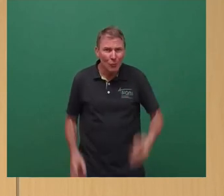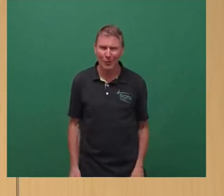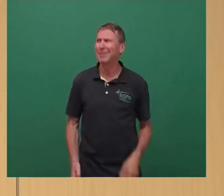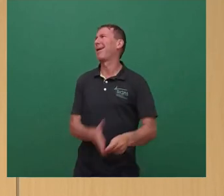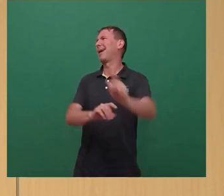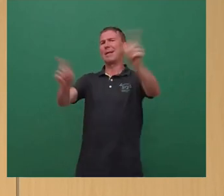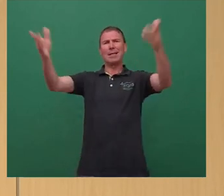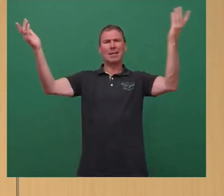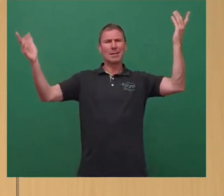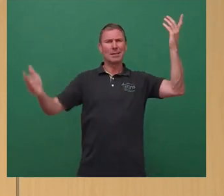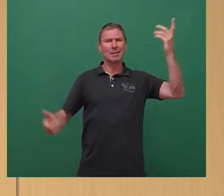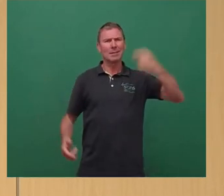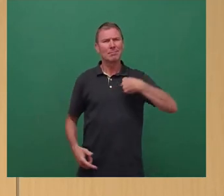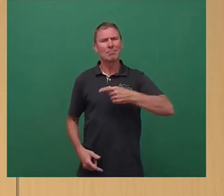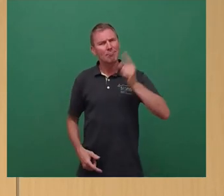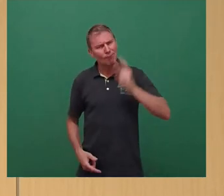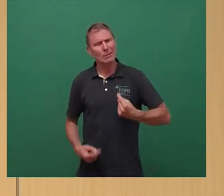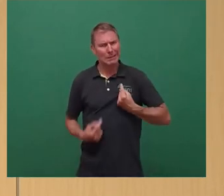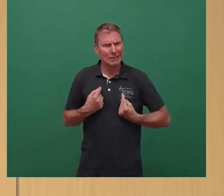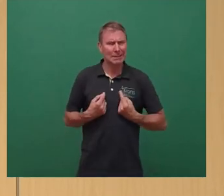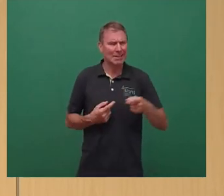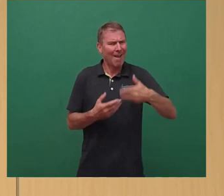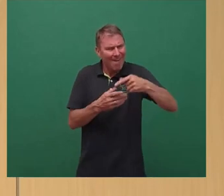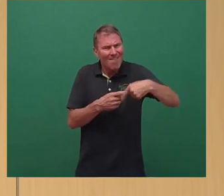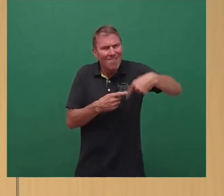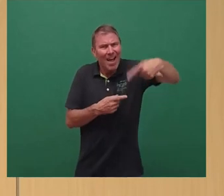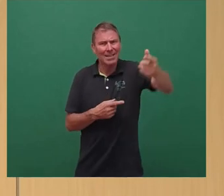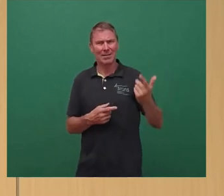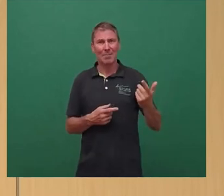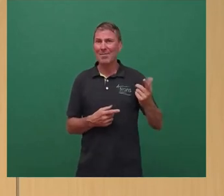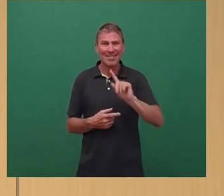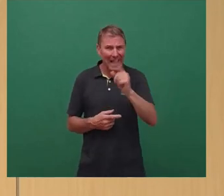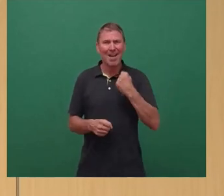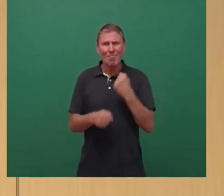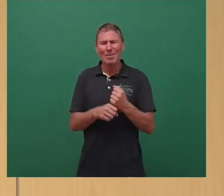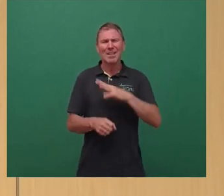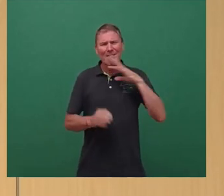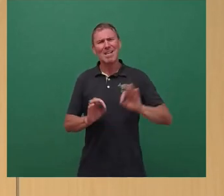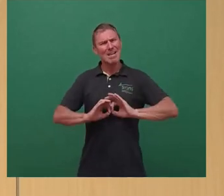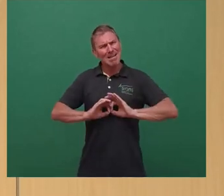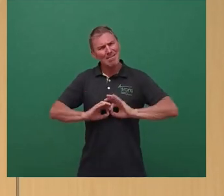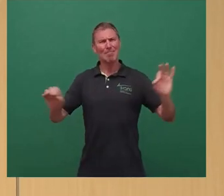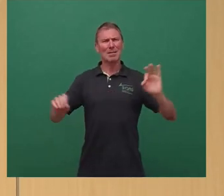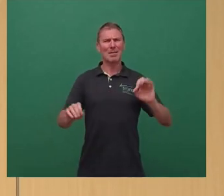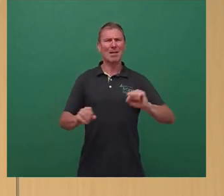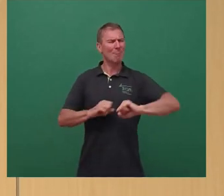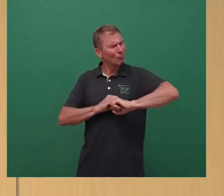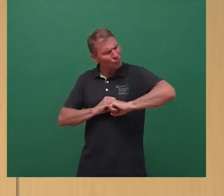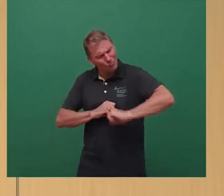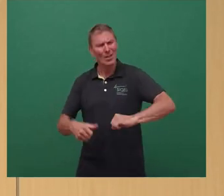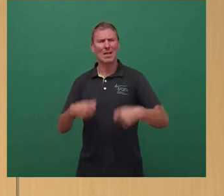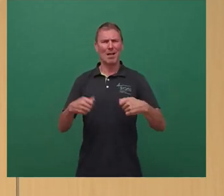Unser Ehrgeiz ist das, auf diesem Niveau weiterzumachen. Nein, wir müssen da deutlich in der Beschleunigung hineinkommen. Und